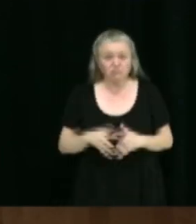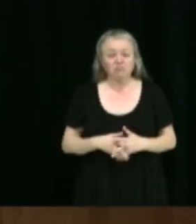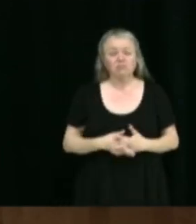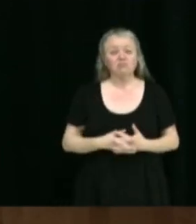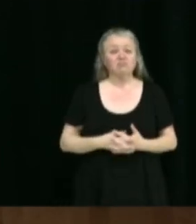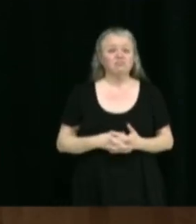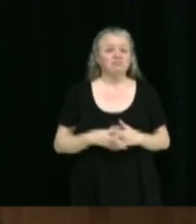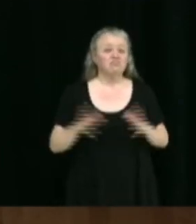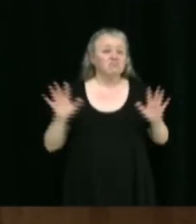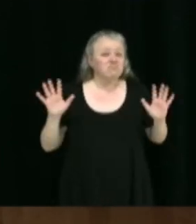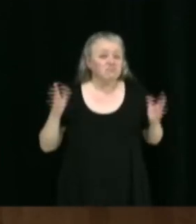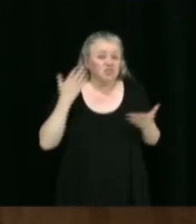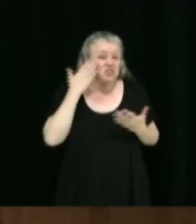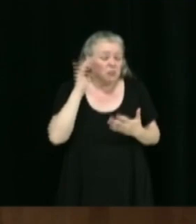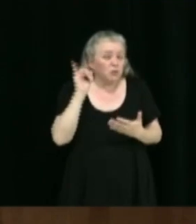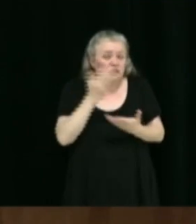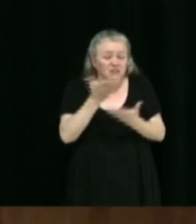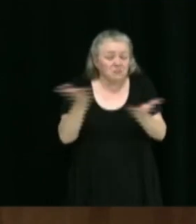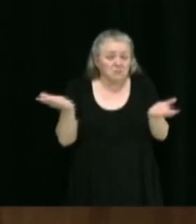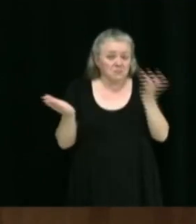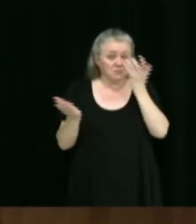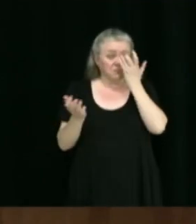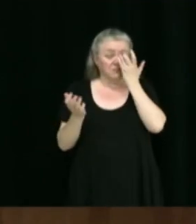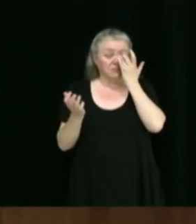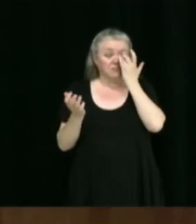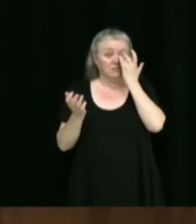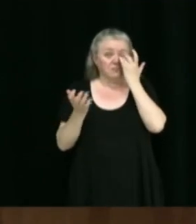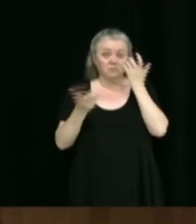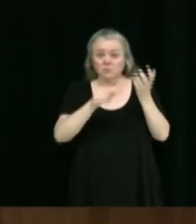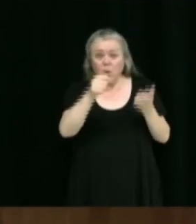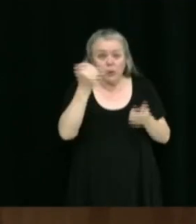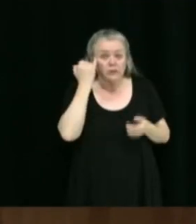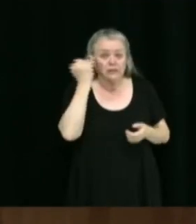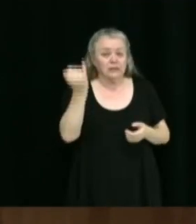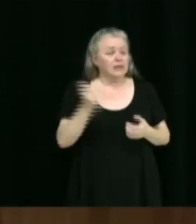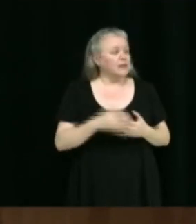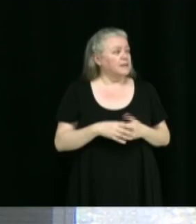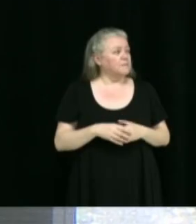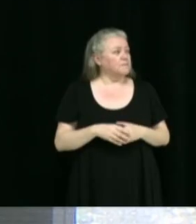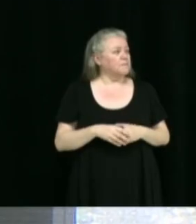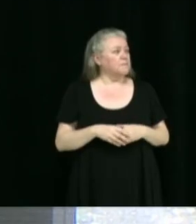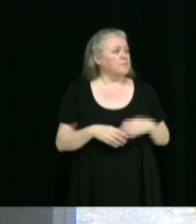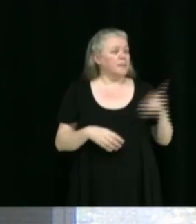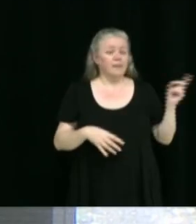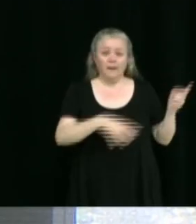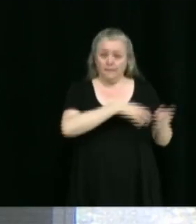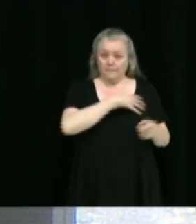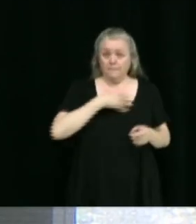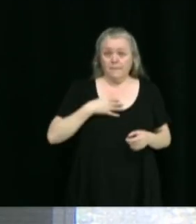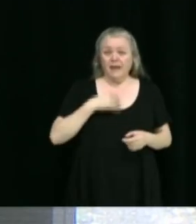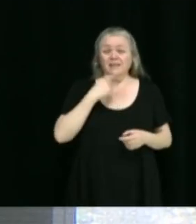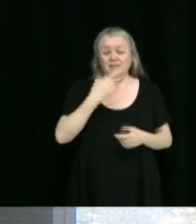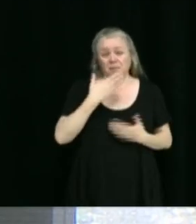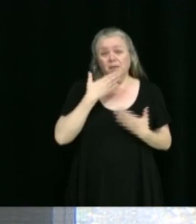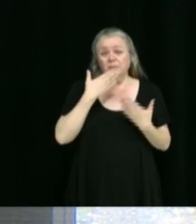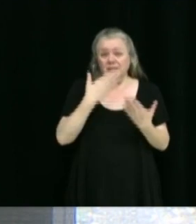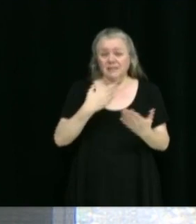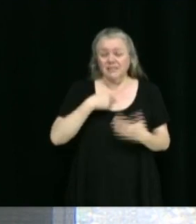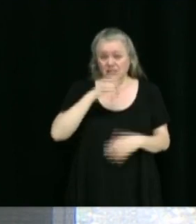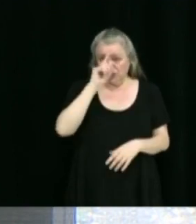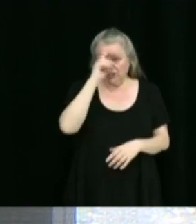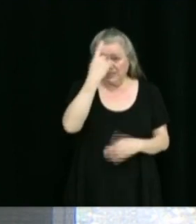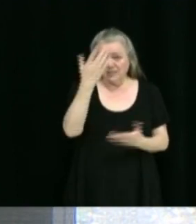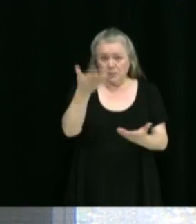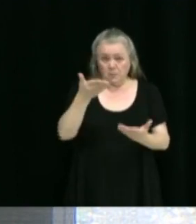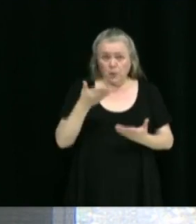propositions-là à faire. Je ne pas si vous aviez autre considération. Non, mais c'est gentil de votre part de